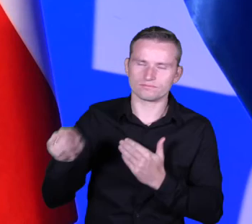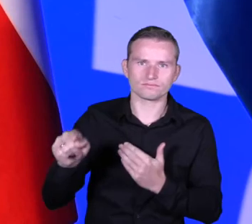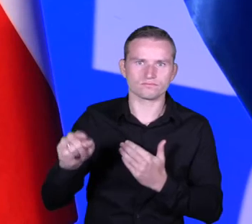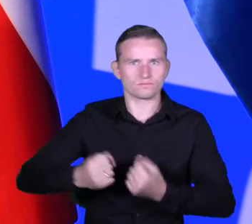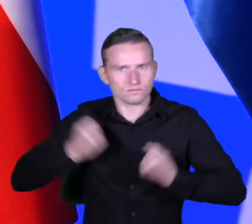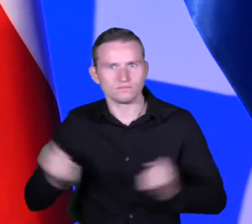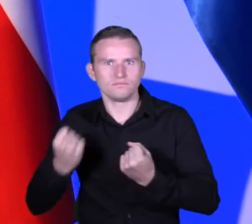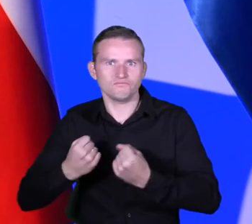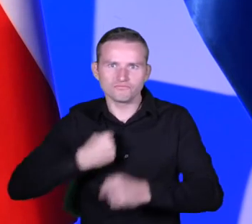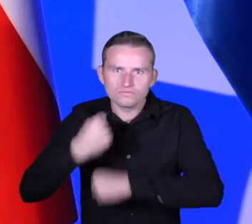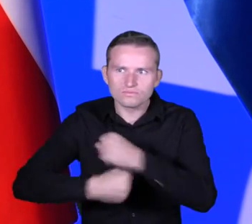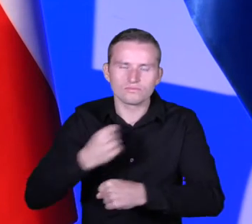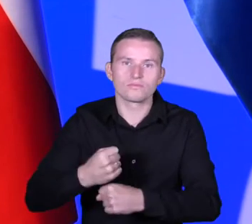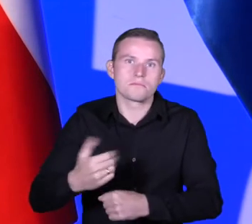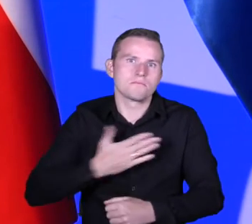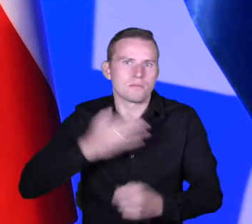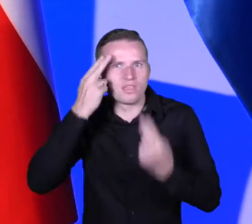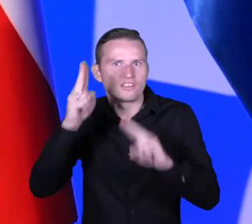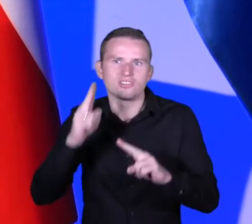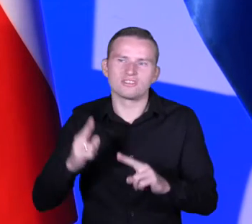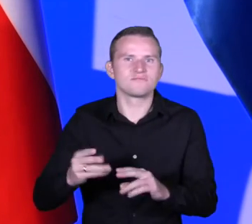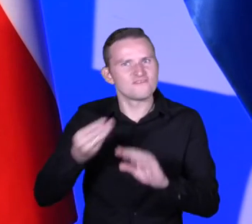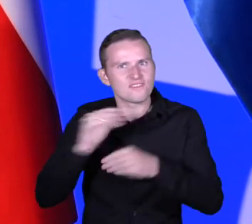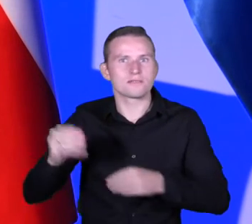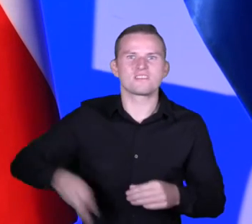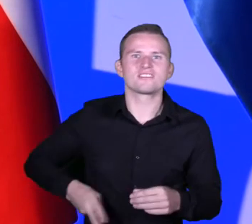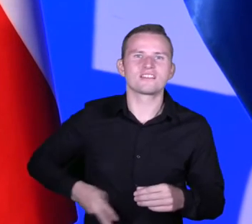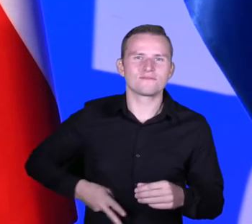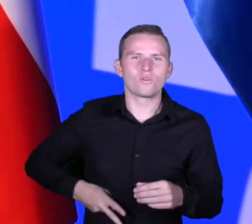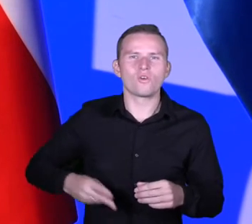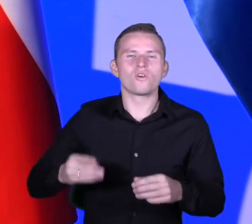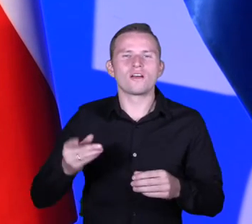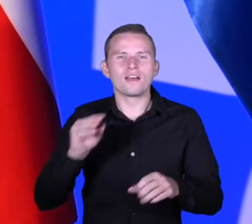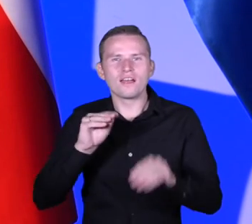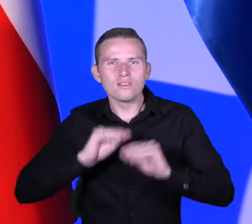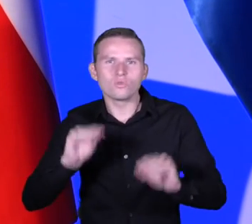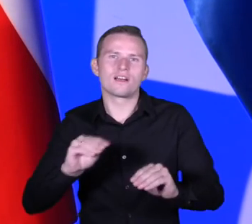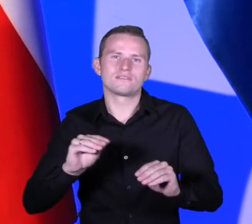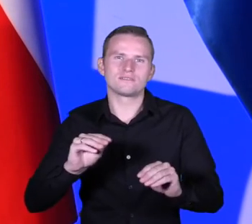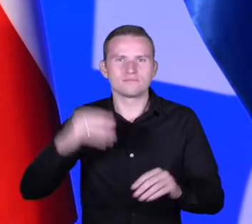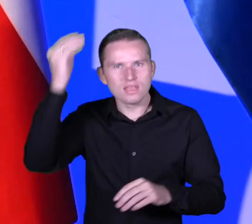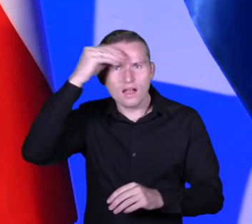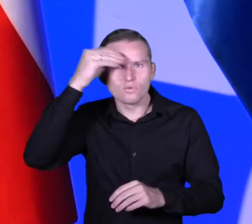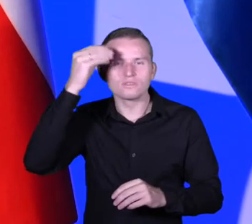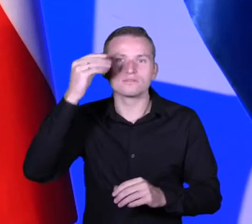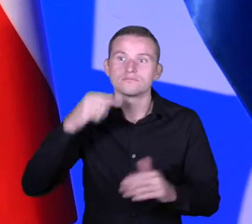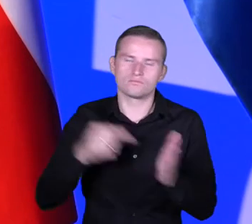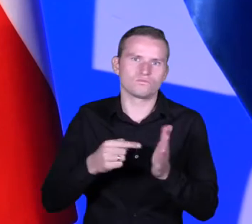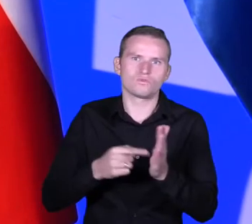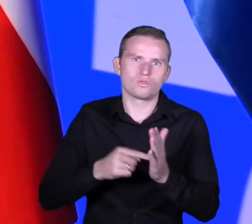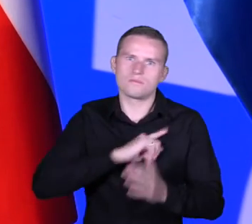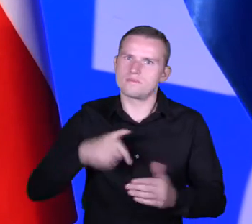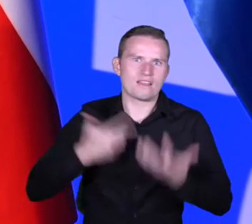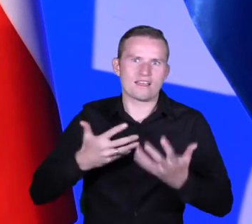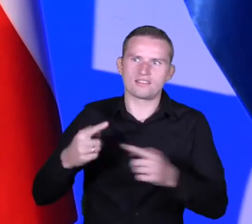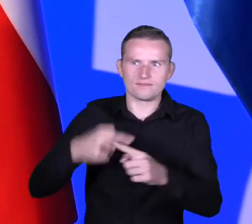oby więcej, oczywiście my jako Ministerstwo Edukacji i Nauki jesteśmy bardzo chętni, żeby współpracować przy takich tematach. I pamiętam, jak na samym początku